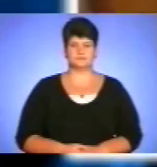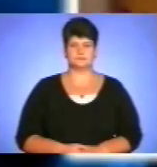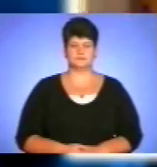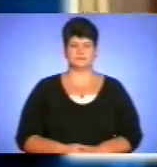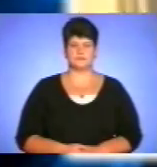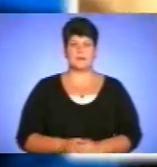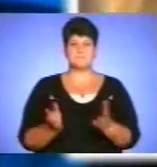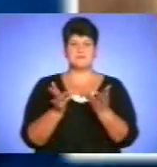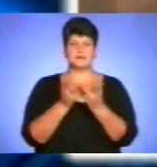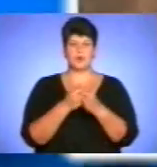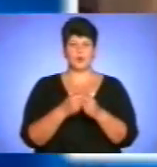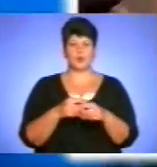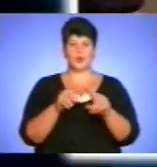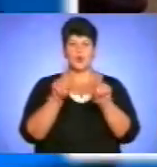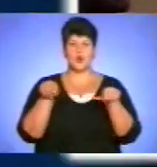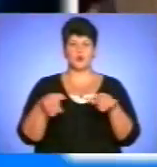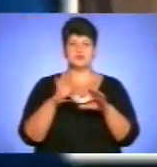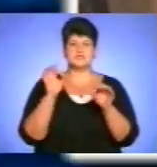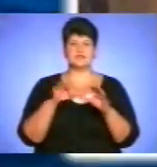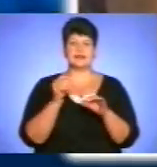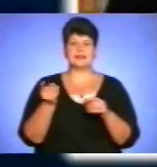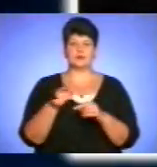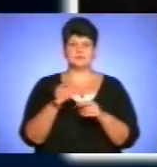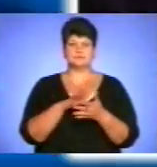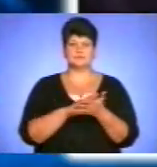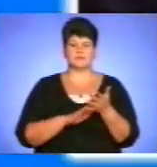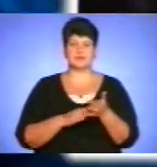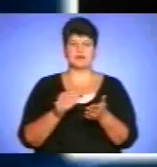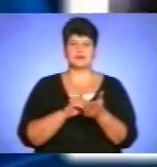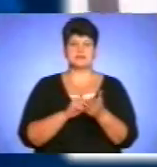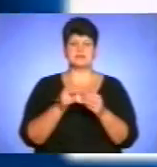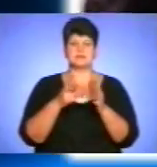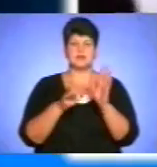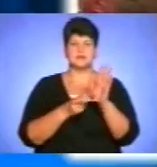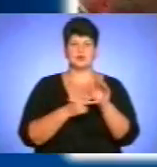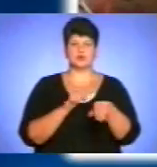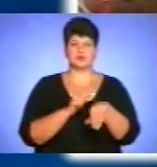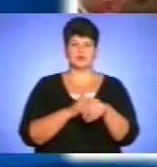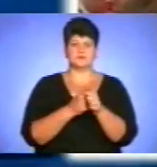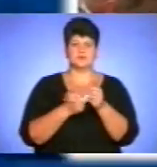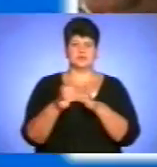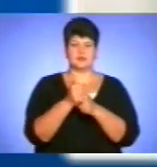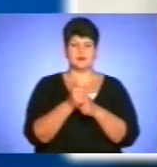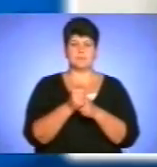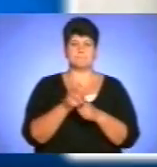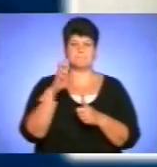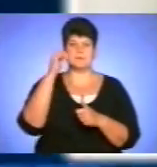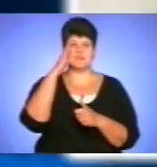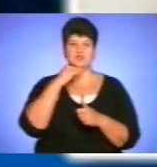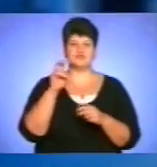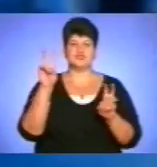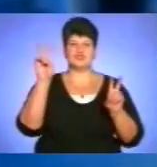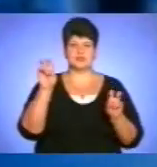Підрахунок голосів на Тернопільщині триває. Станом на 17-ту годину лідирують всеукраїнське об'єднання «Батьківщина», «Свобода та